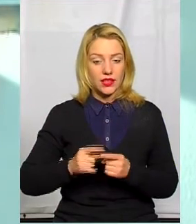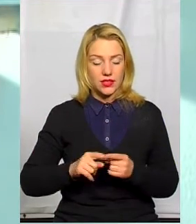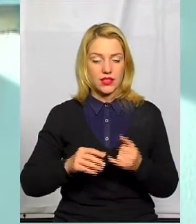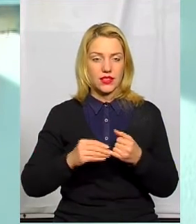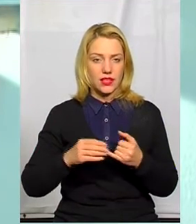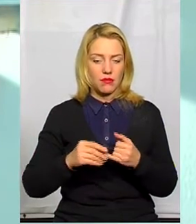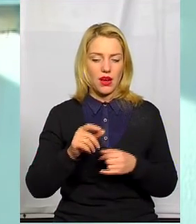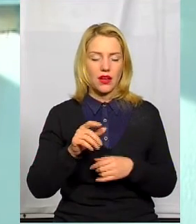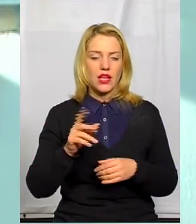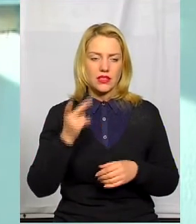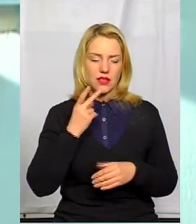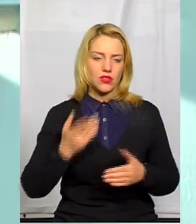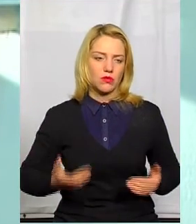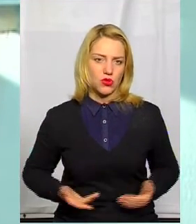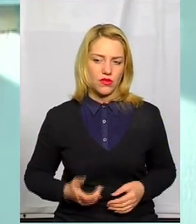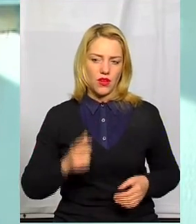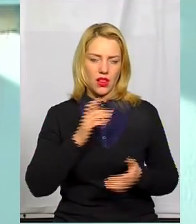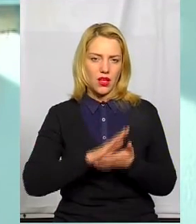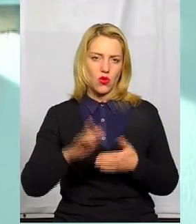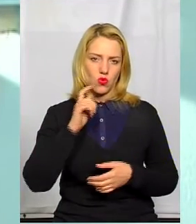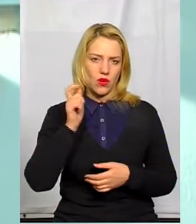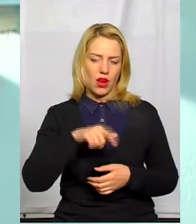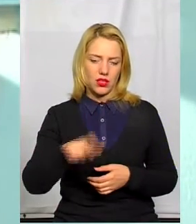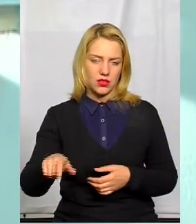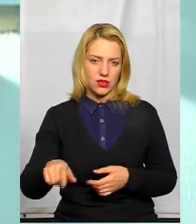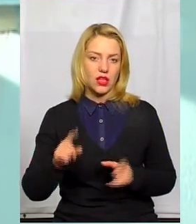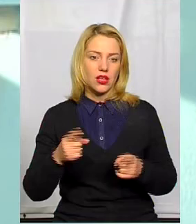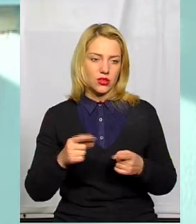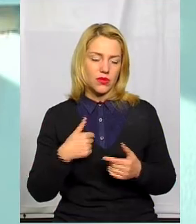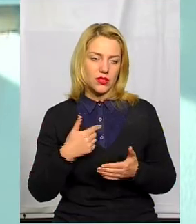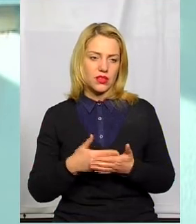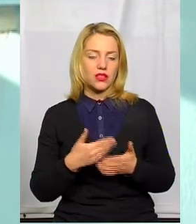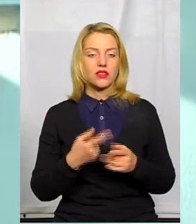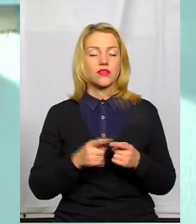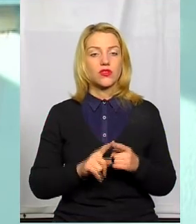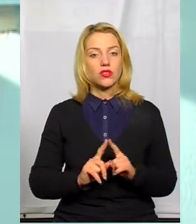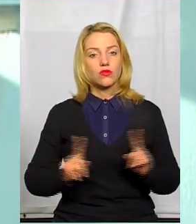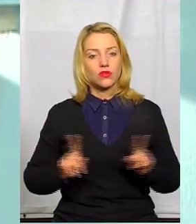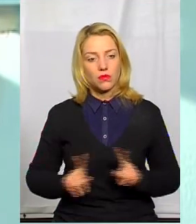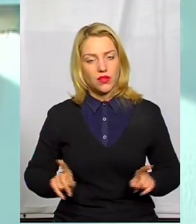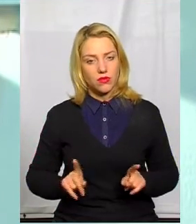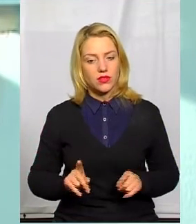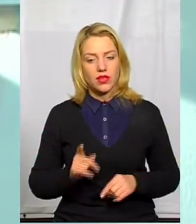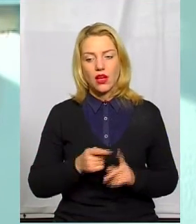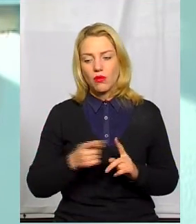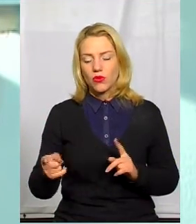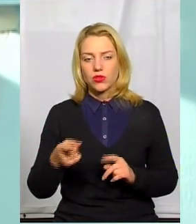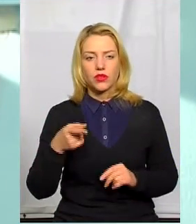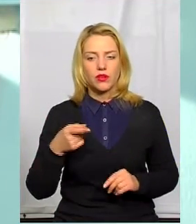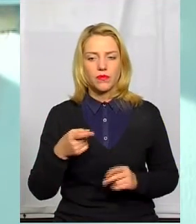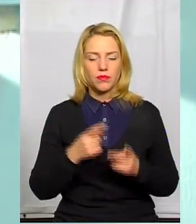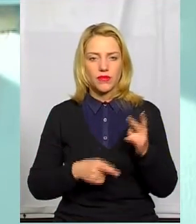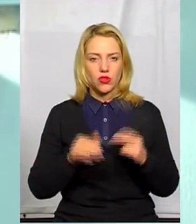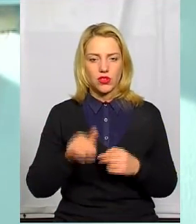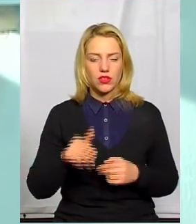цих землях завжди проживали українці. Мені здається, що ці особливості протягом цих півтори